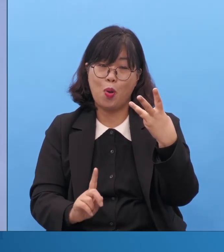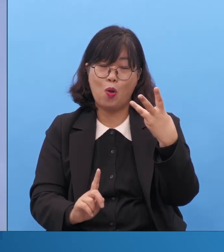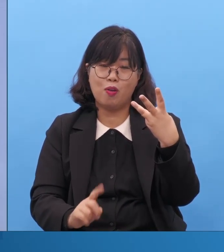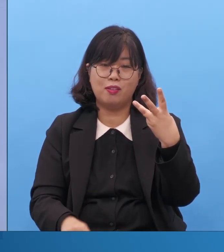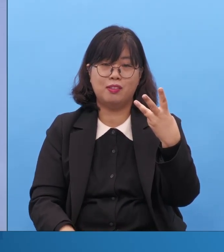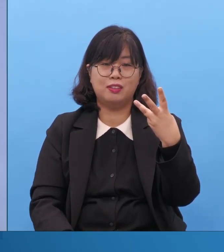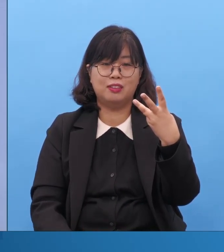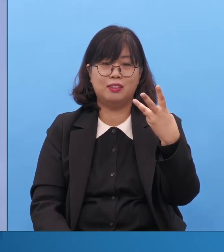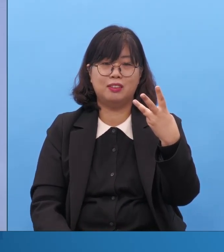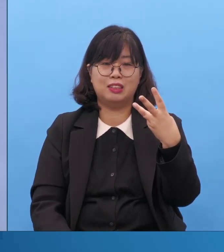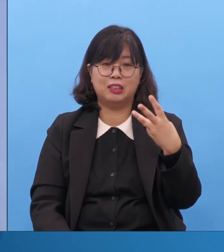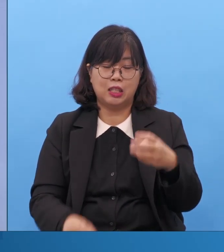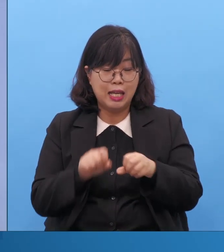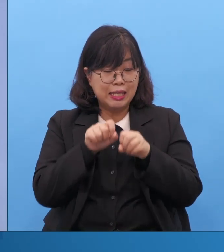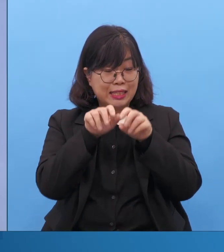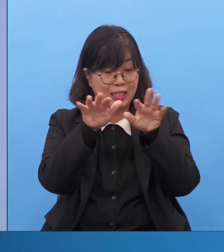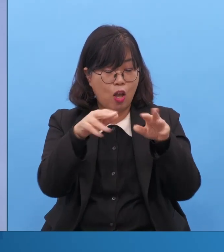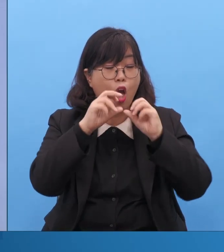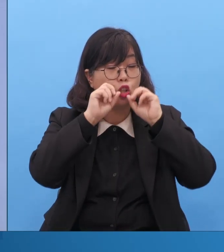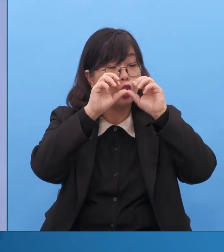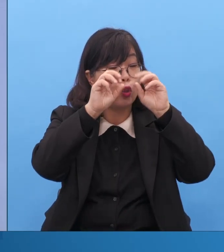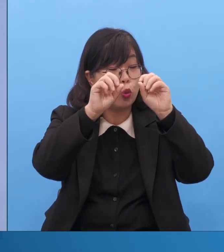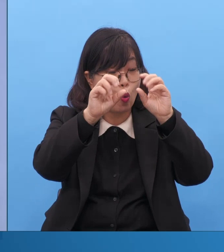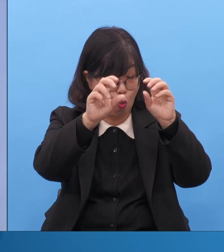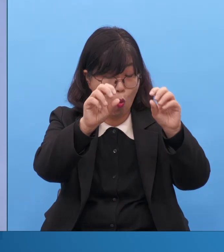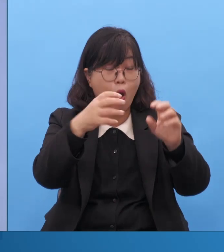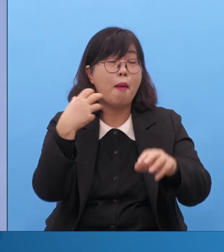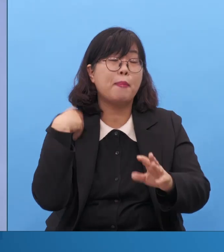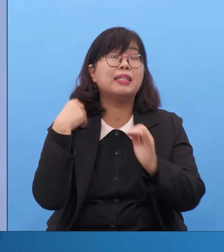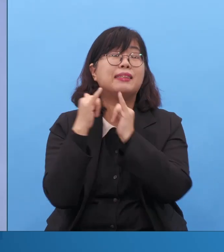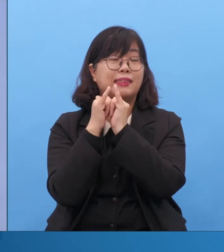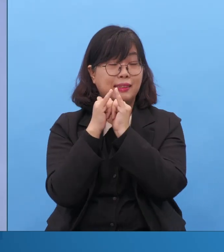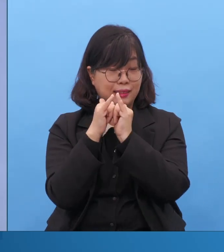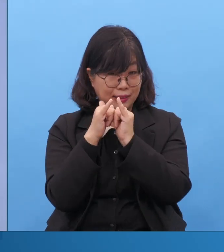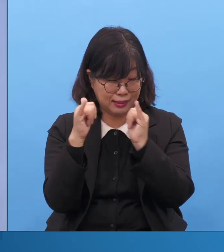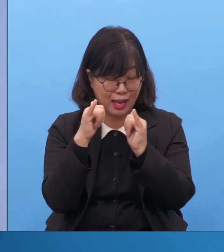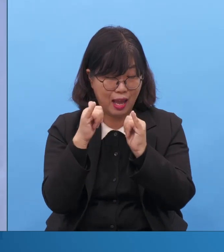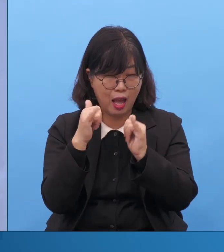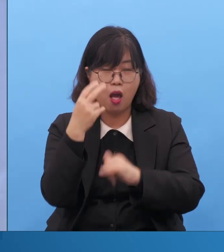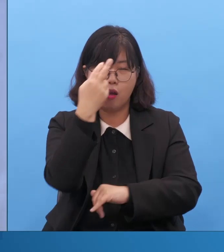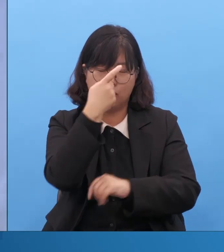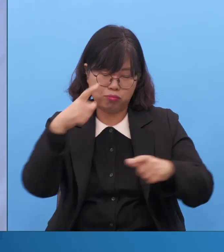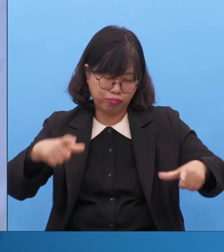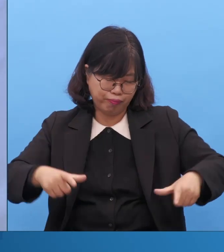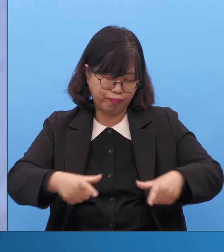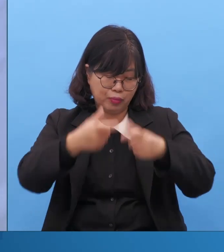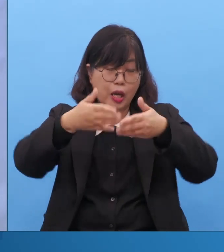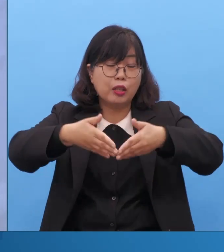흩어진 자들이 해야 될 가장 큰 것 세 가지가 뭐냐? 파수망대가 뭐냐? 영적 치유.